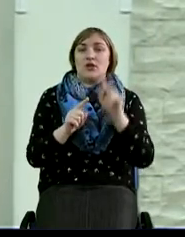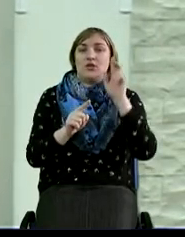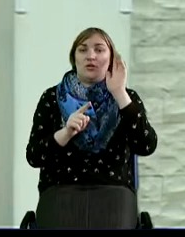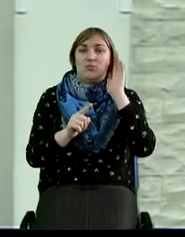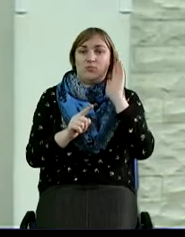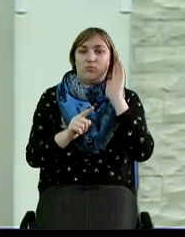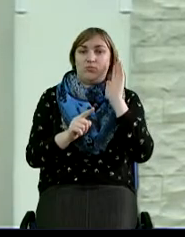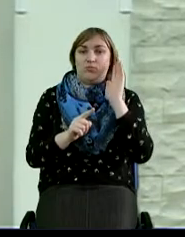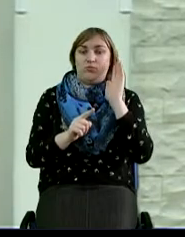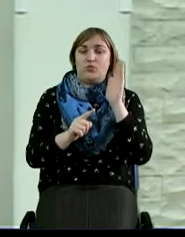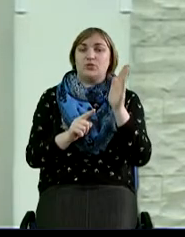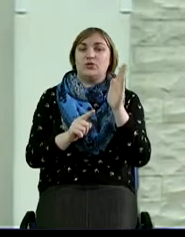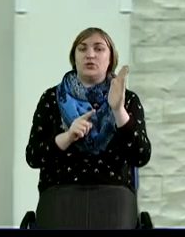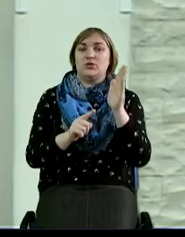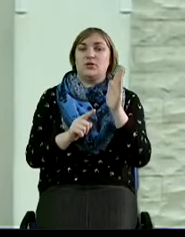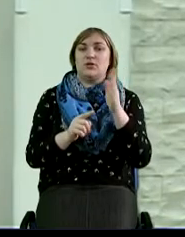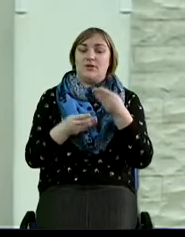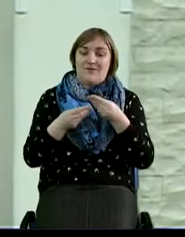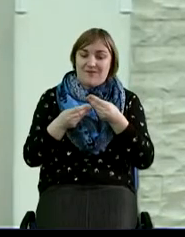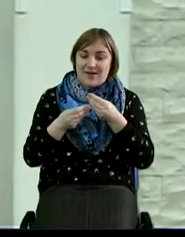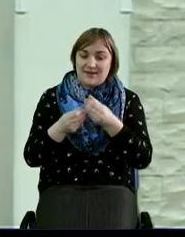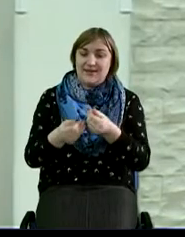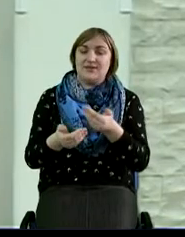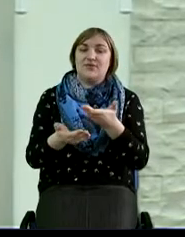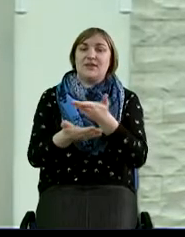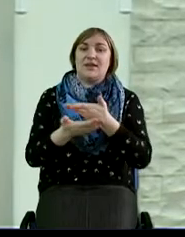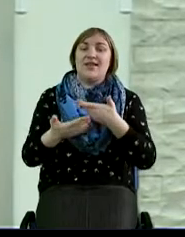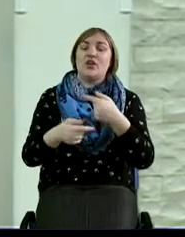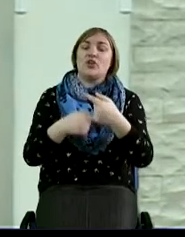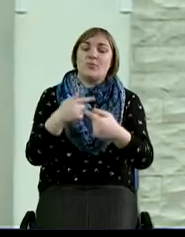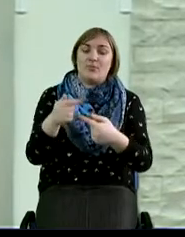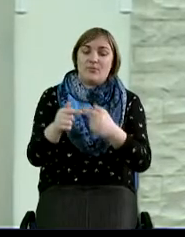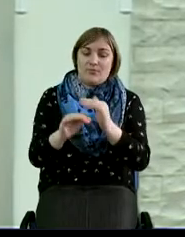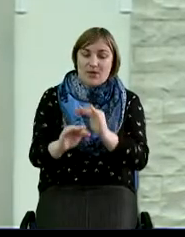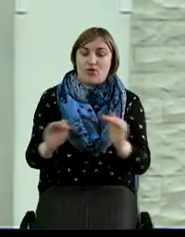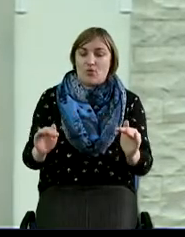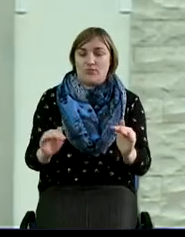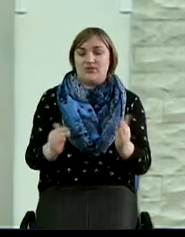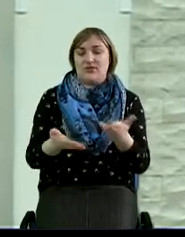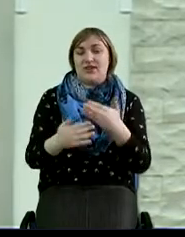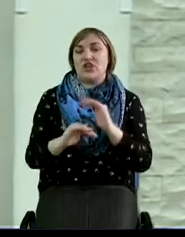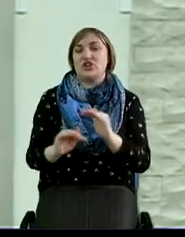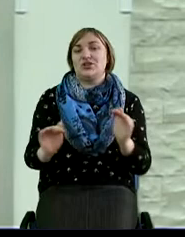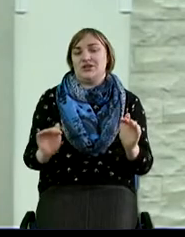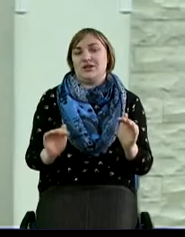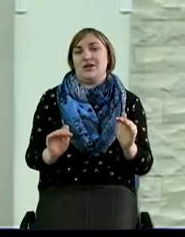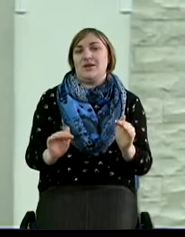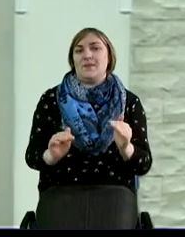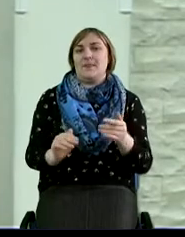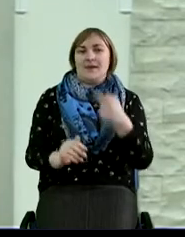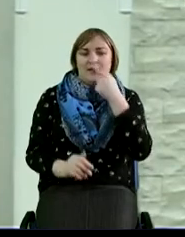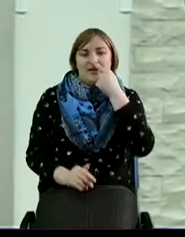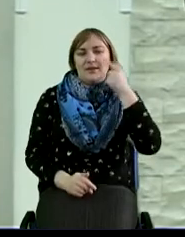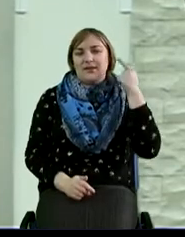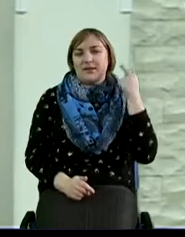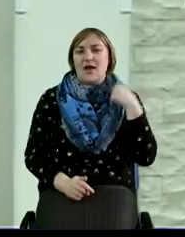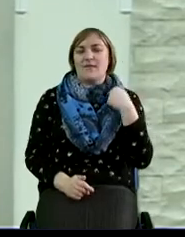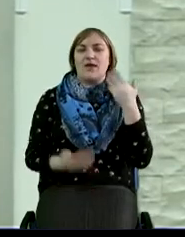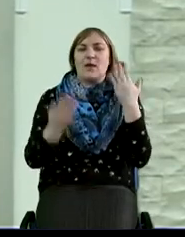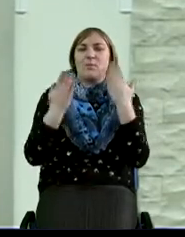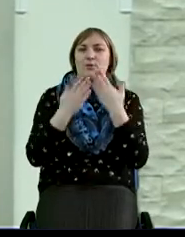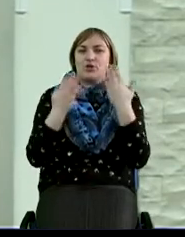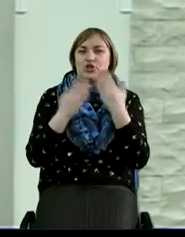воздействовать и на наше с вами потомство, на наших с вами детей. Как-то недавно я прочитал